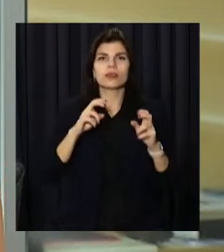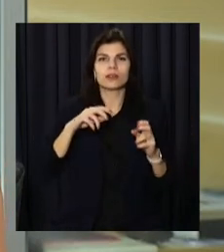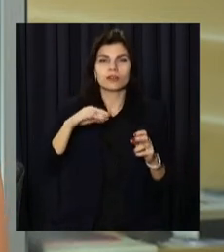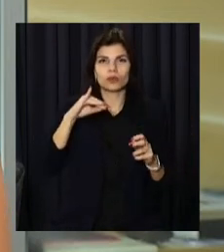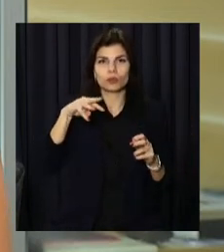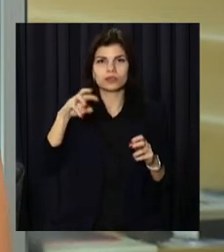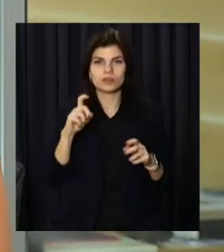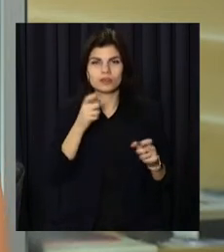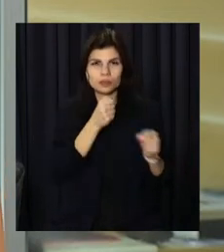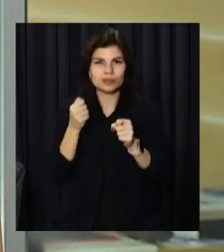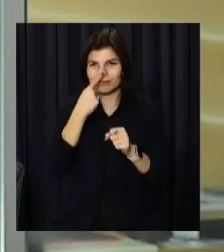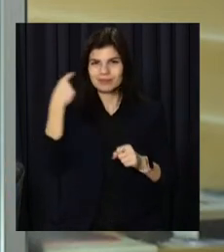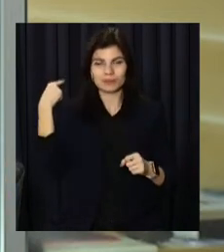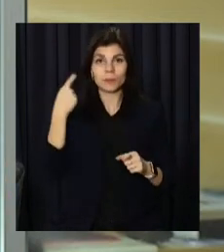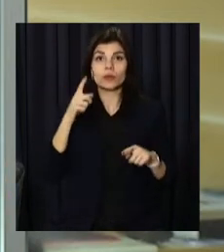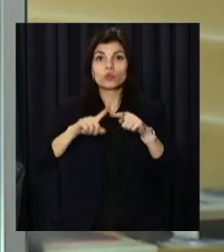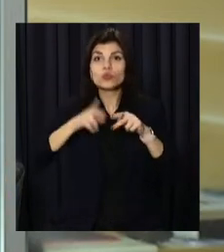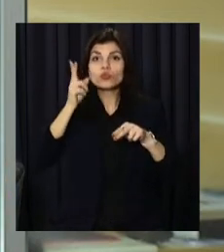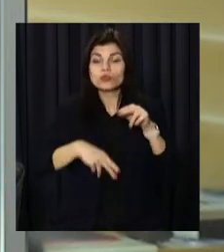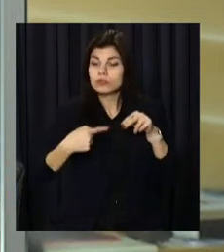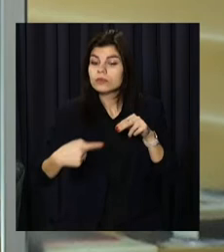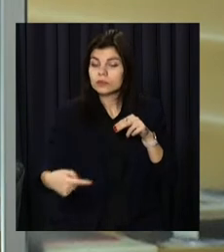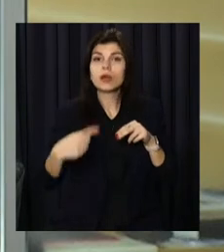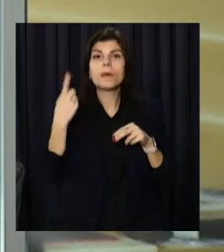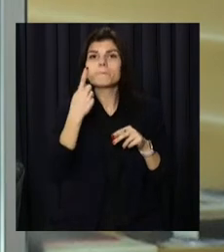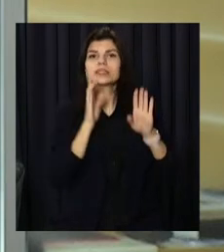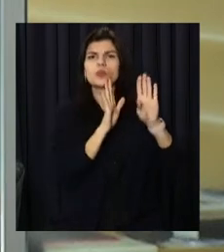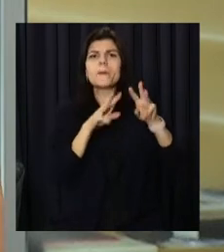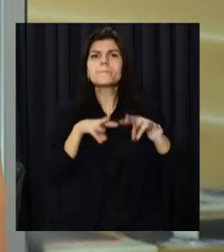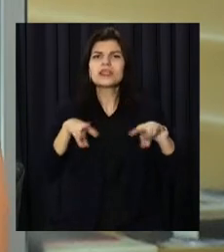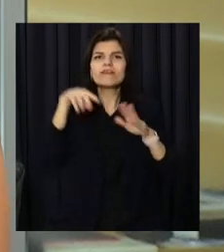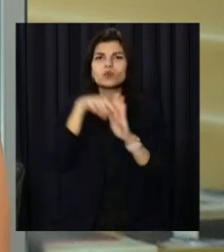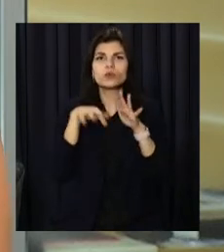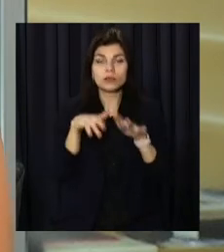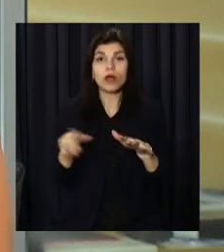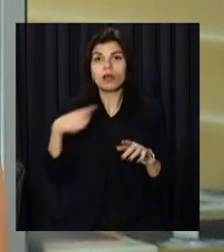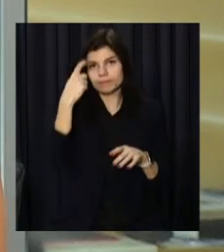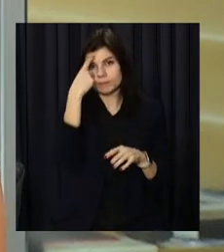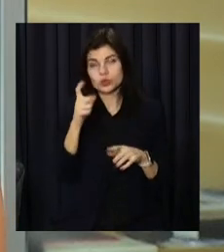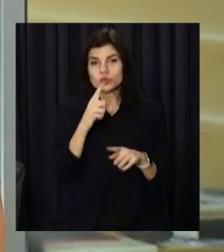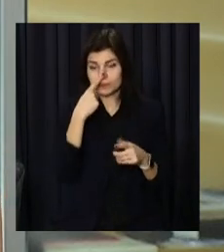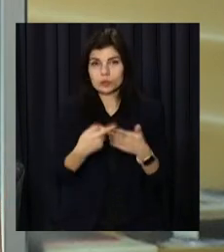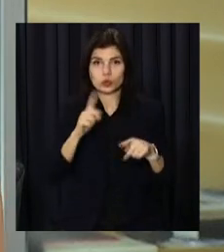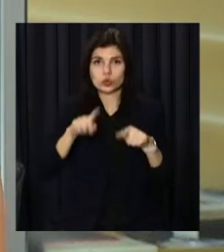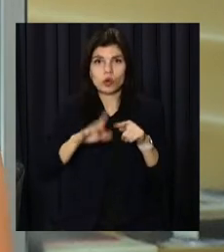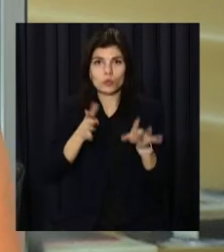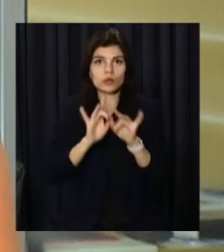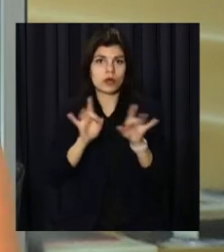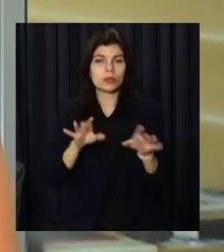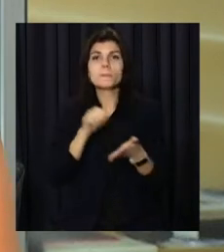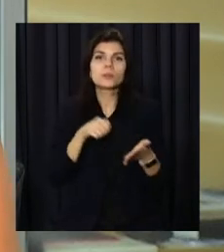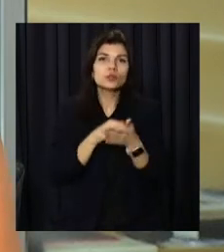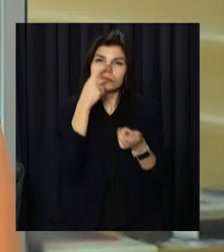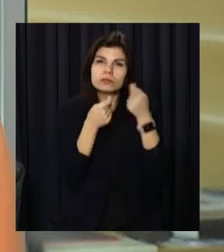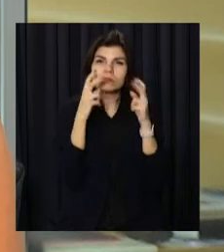наприкінці тижня. Про це сказав перший заступник міністра внутрішніх справ України Євгеній Єнін. За його словами, головна мета –